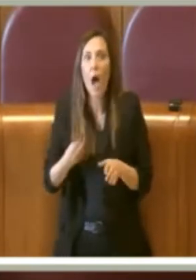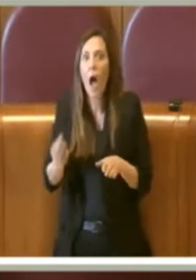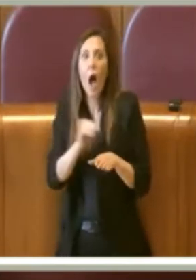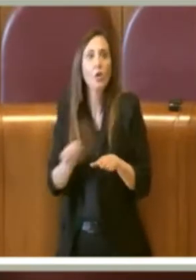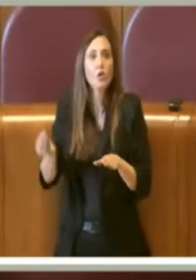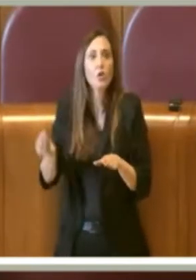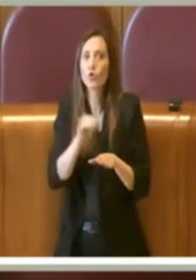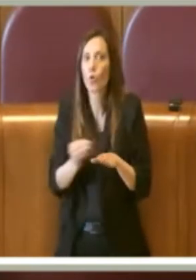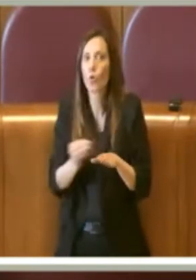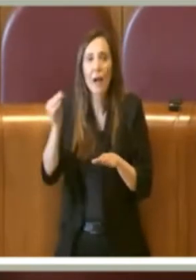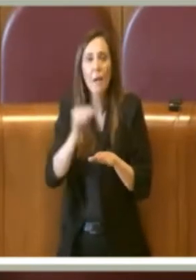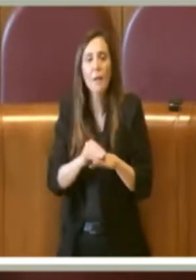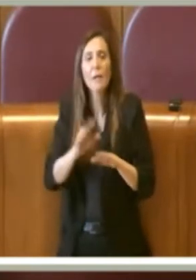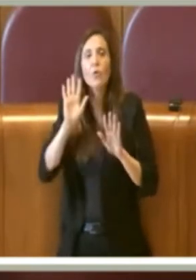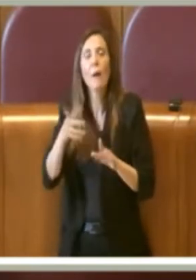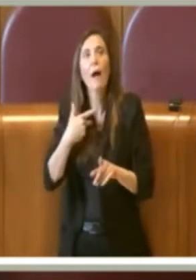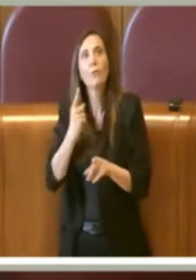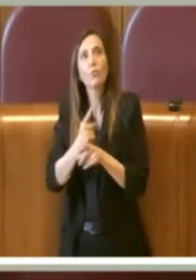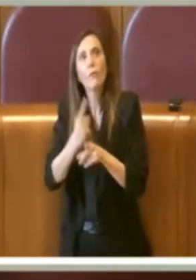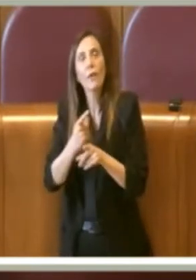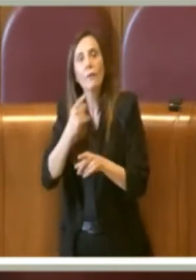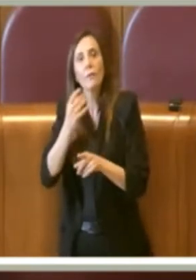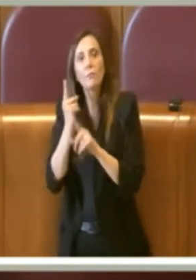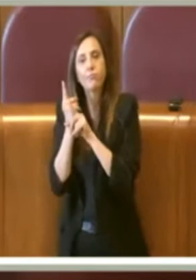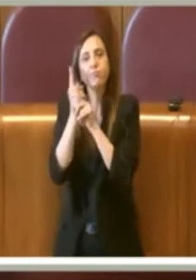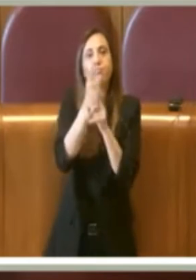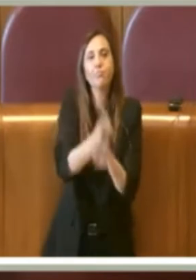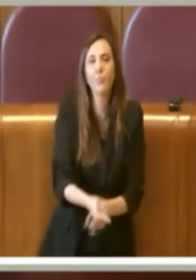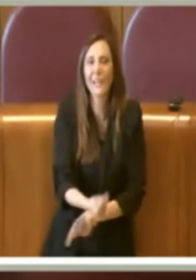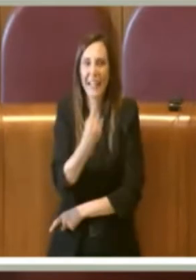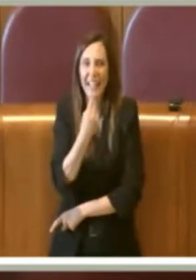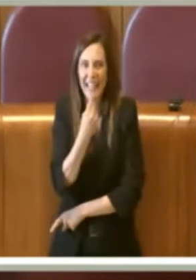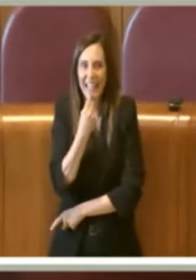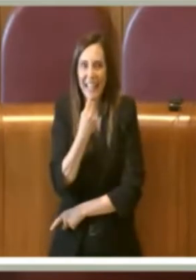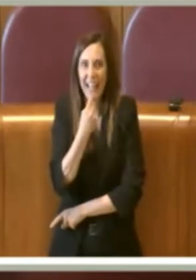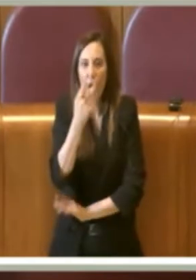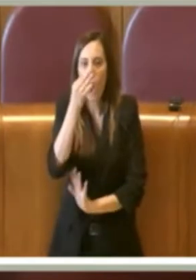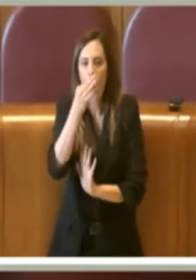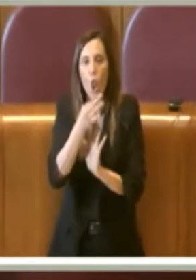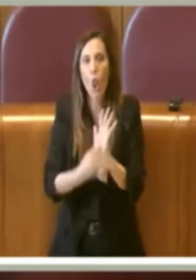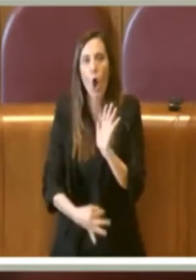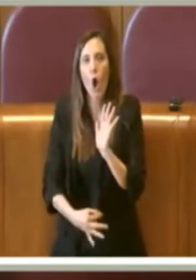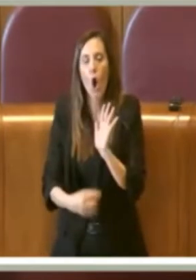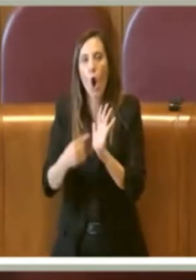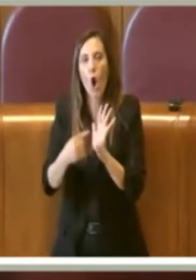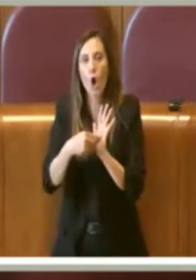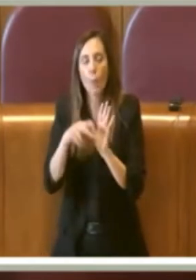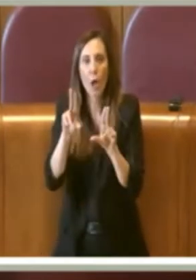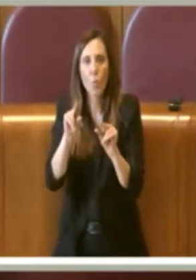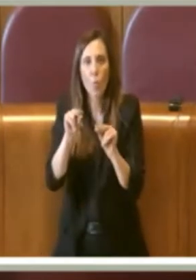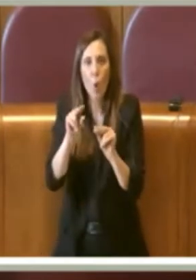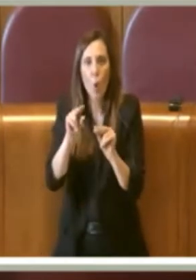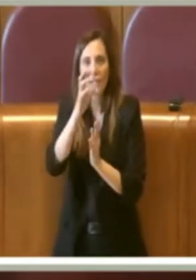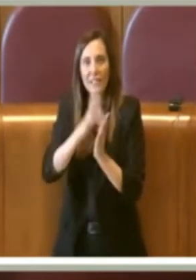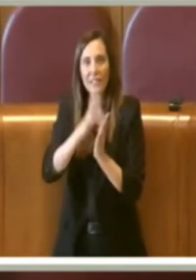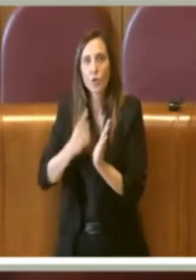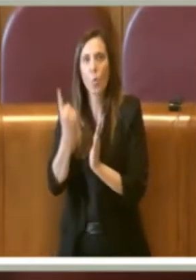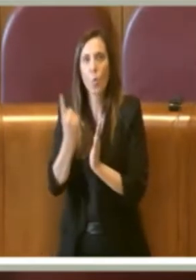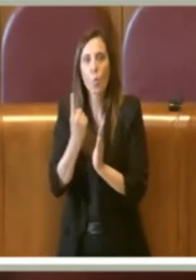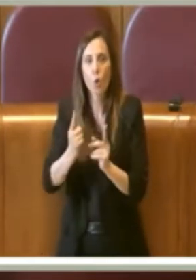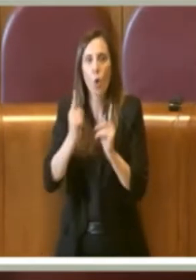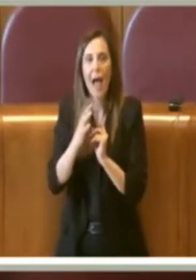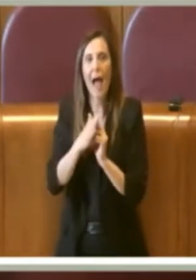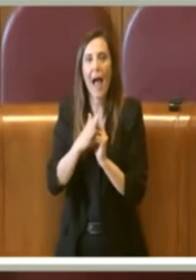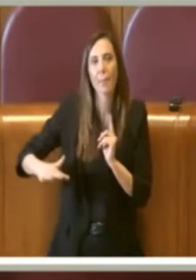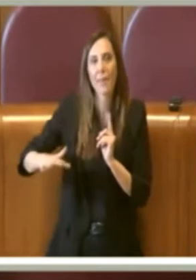prendendo spunto ovviamente dalle nuove norme del testo unico ambientale